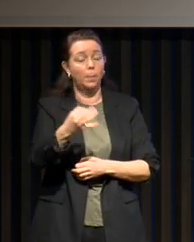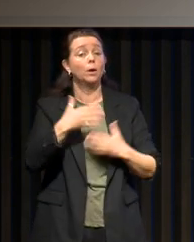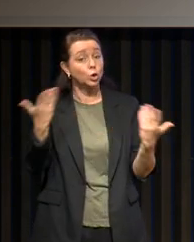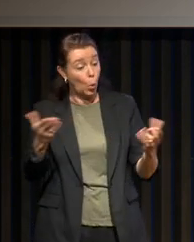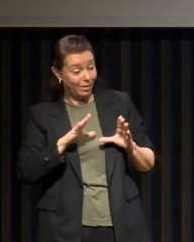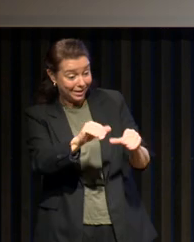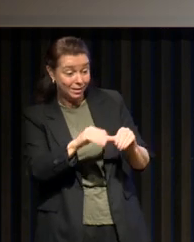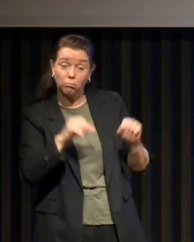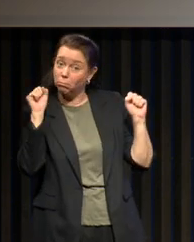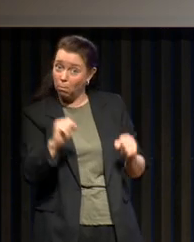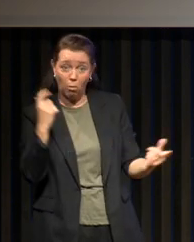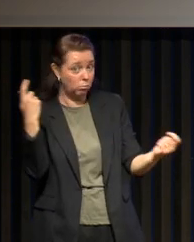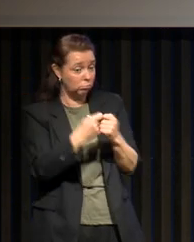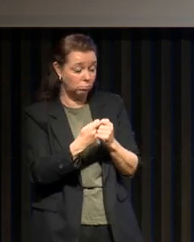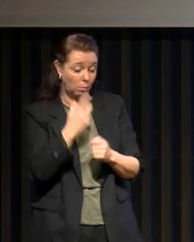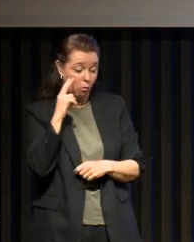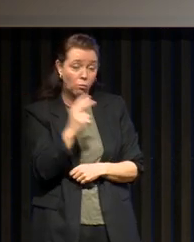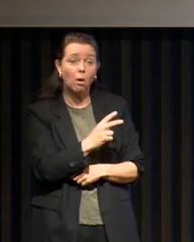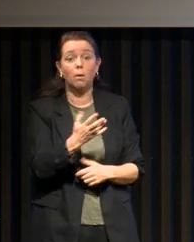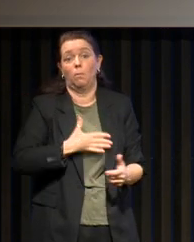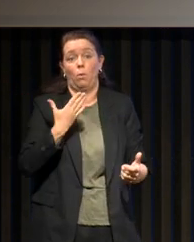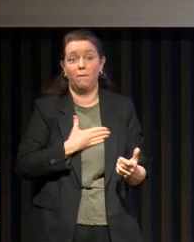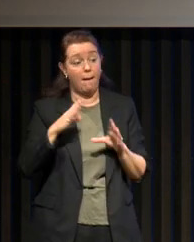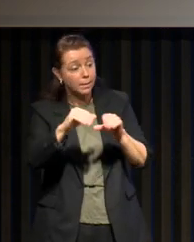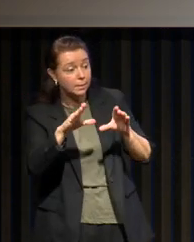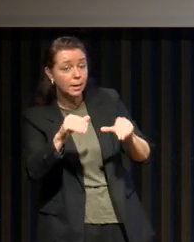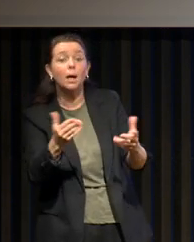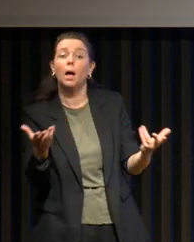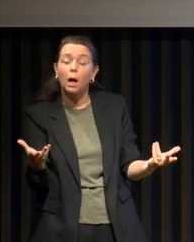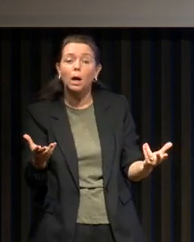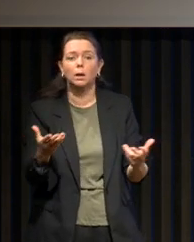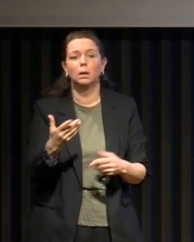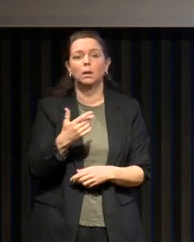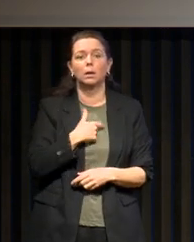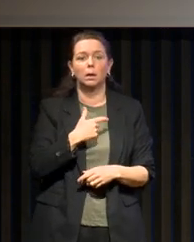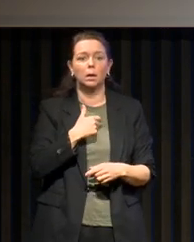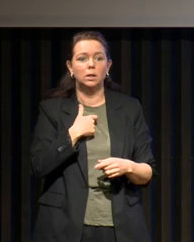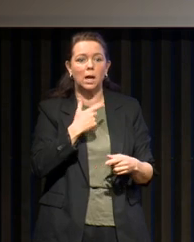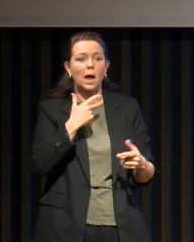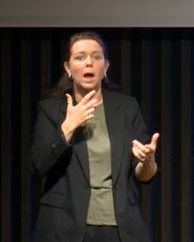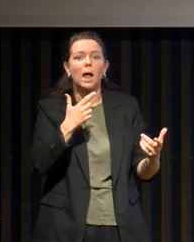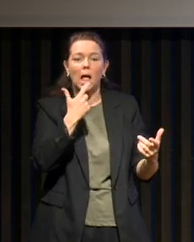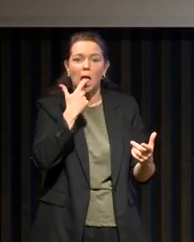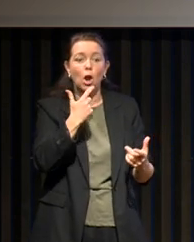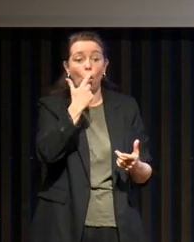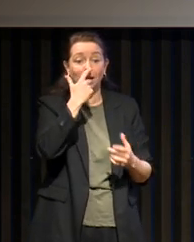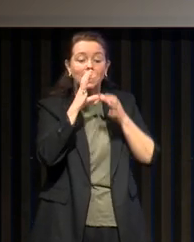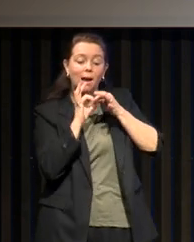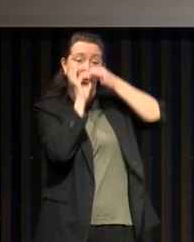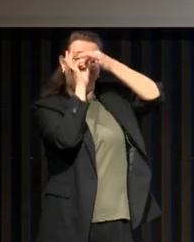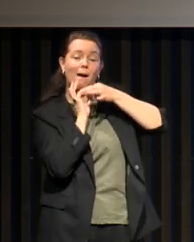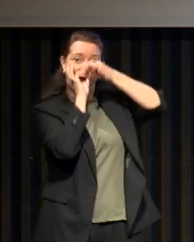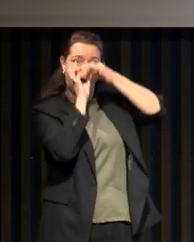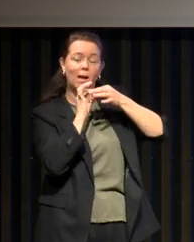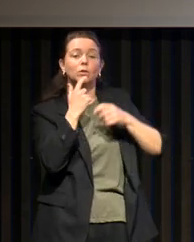utile à cet endroit-là. Vous voyez, à quoi ça sert, la kiné ? J'ai la réponse au bout de la langue parce que la langue et le nez sont reliés et bien